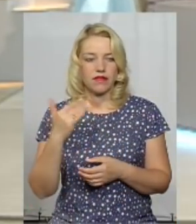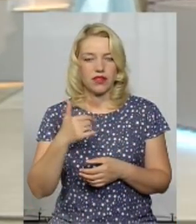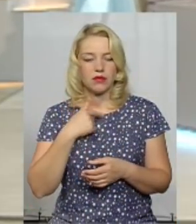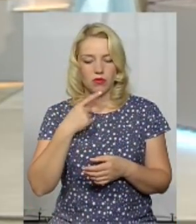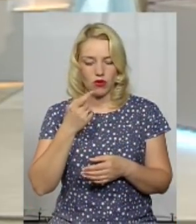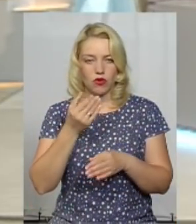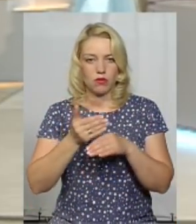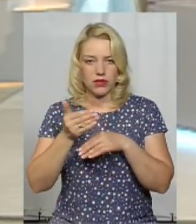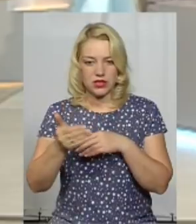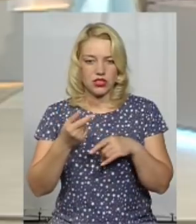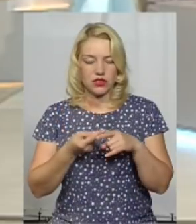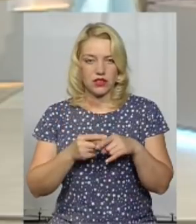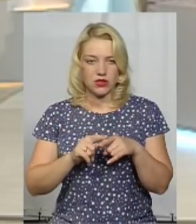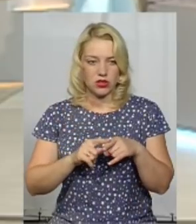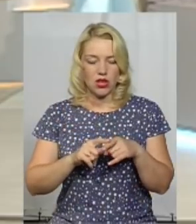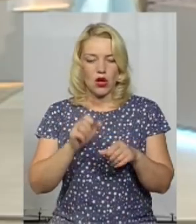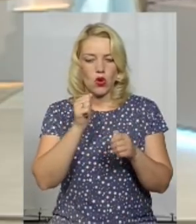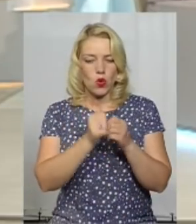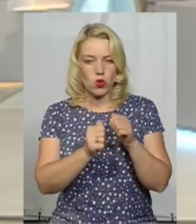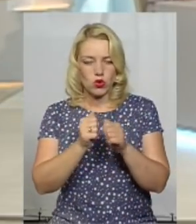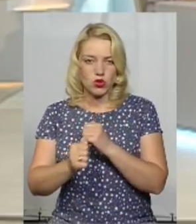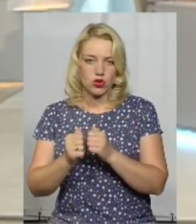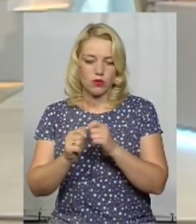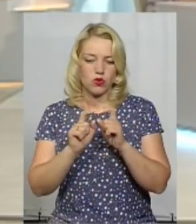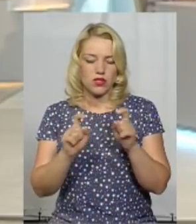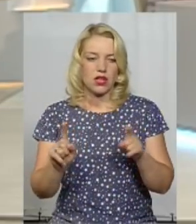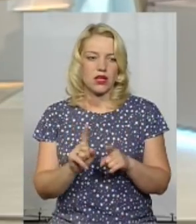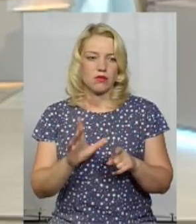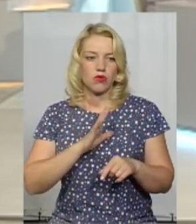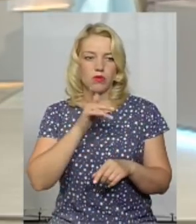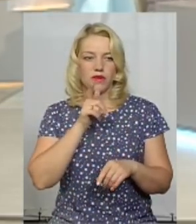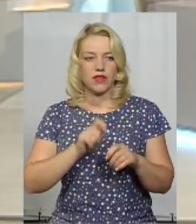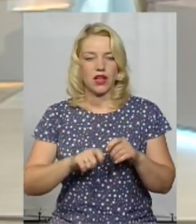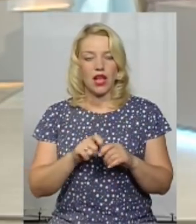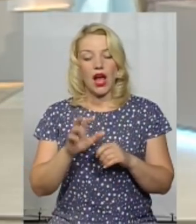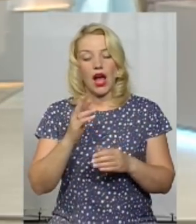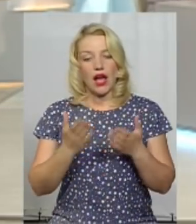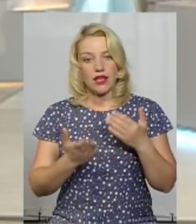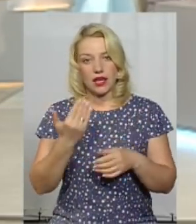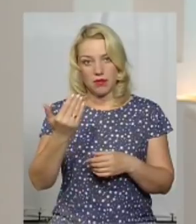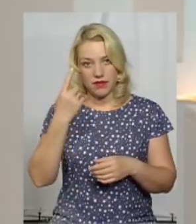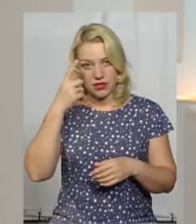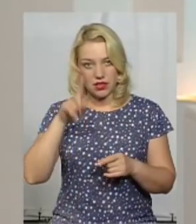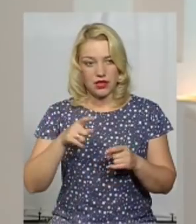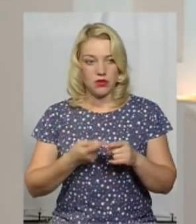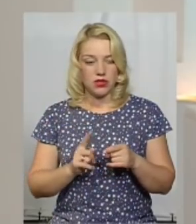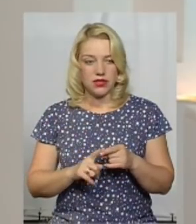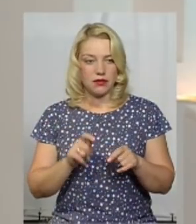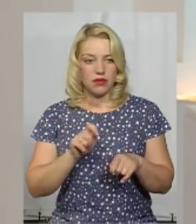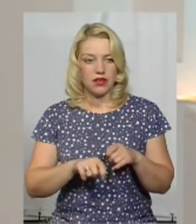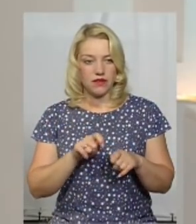трошки зупинимося на кожному закладі, який перевіряли. А якби ви знали про ці перевірки,